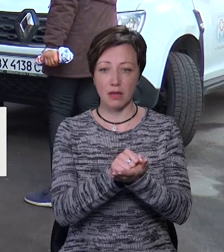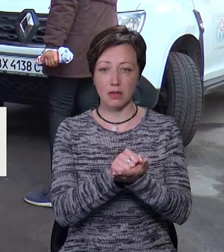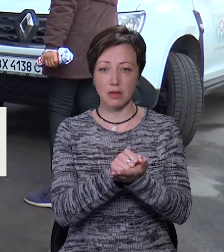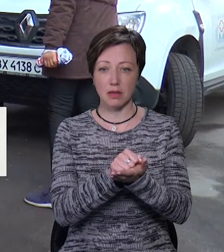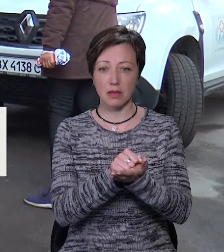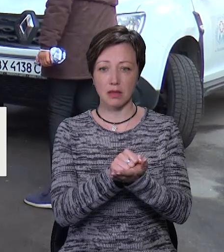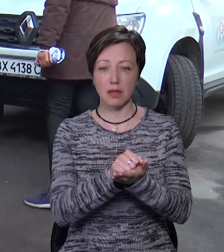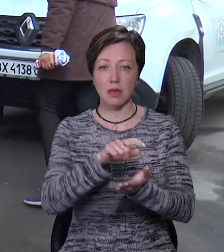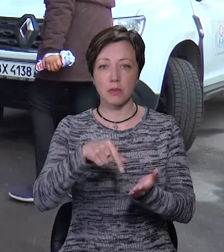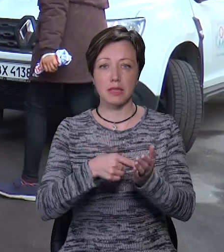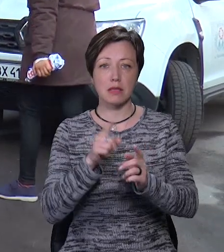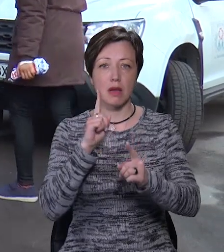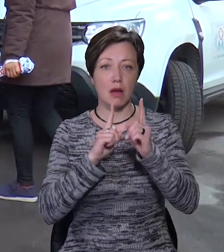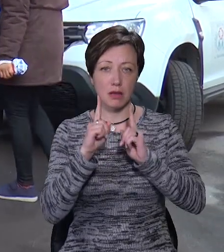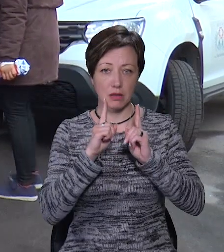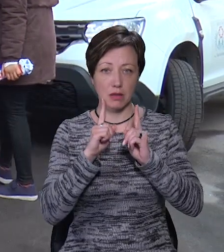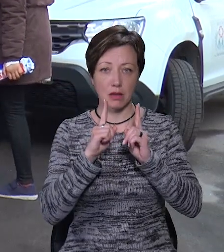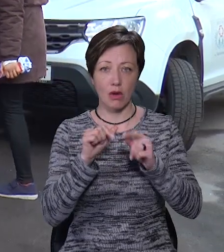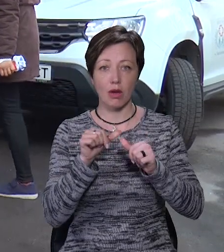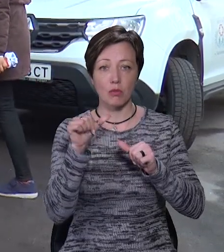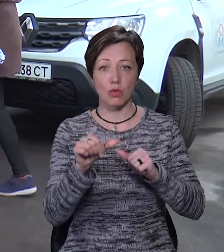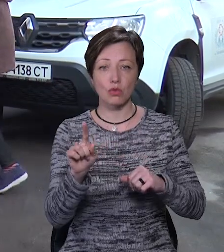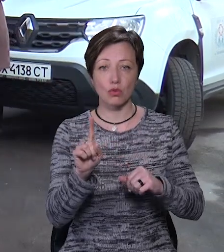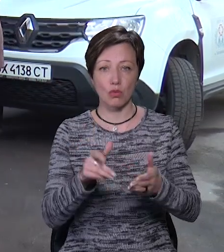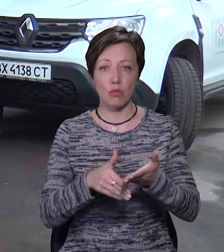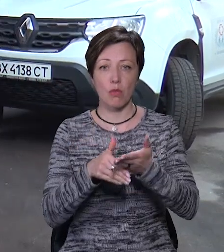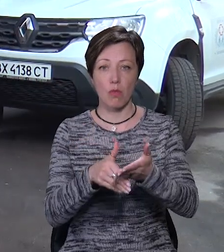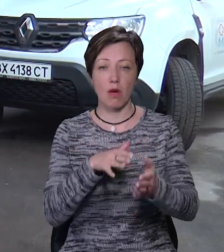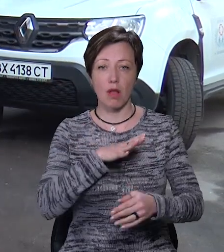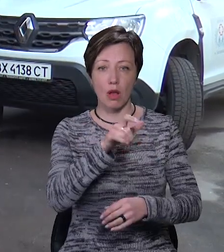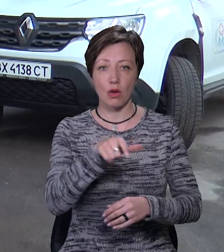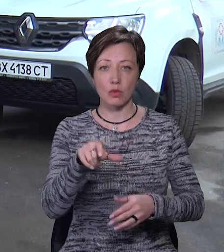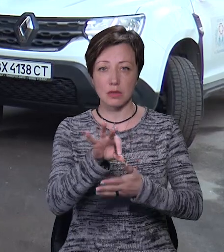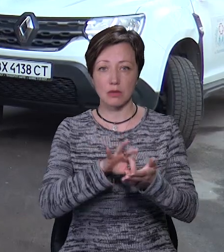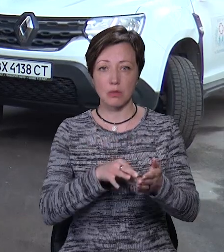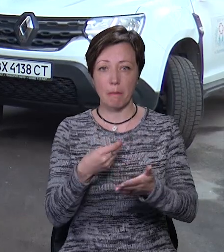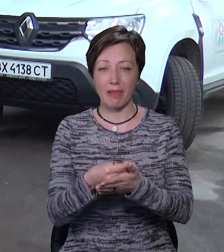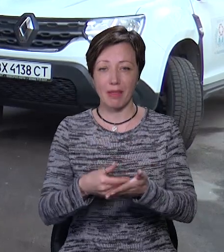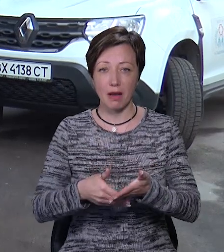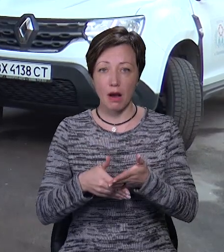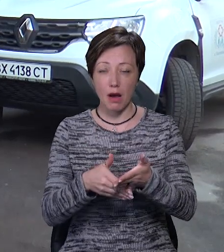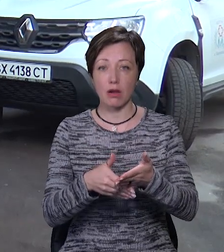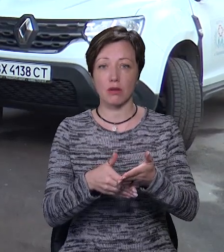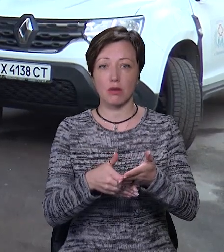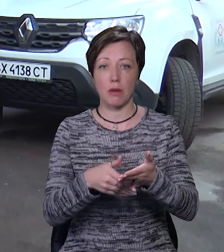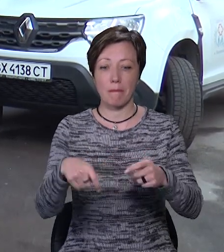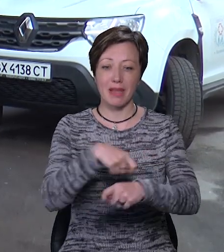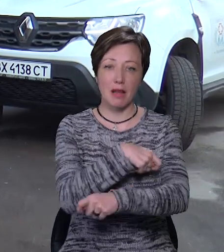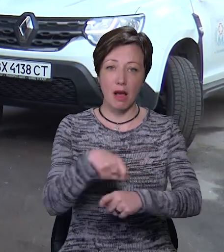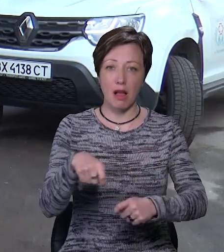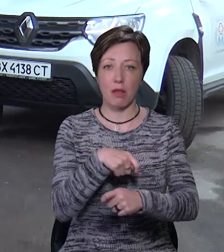міська рада, окрім того, що допомагала людям зразу матеріально, матеріалами